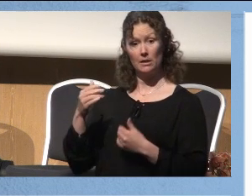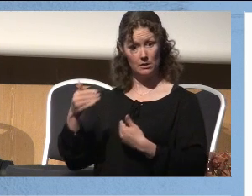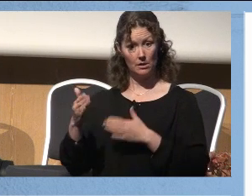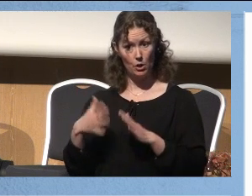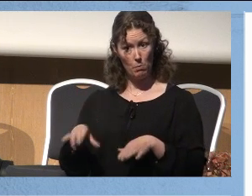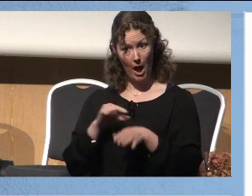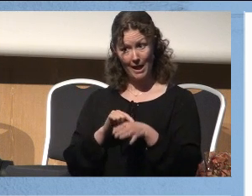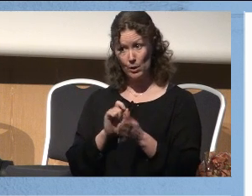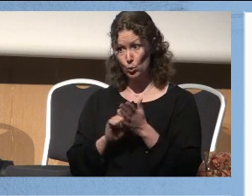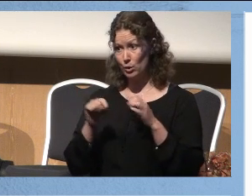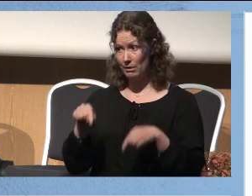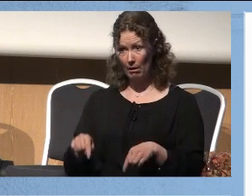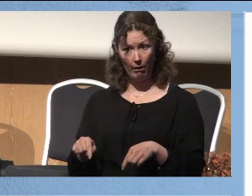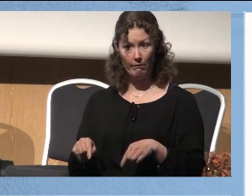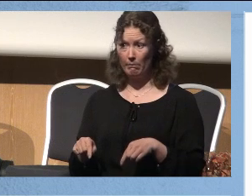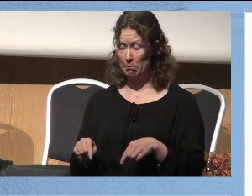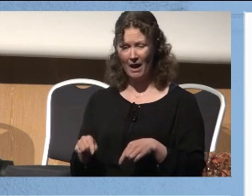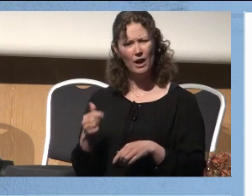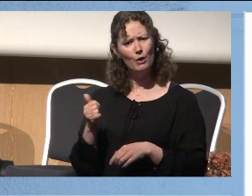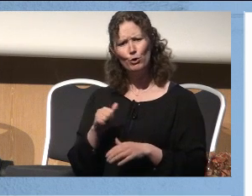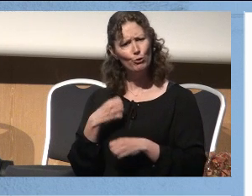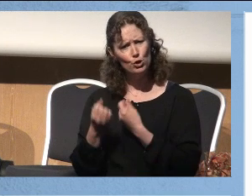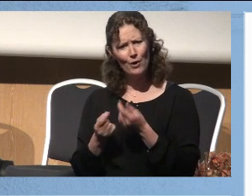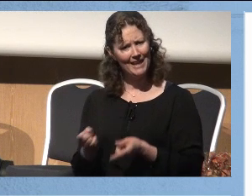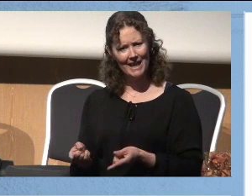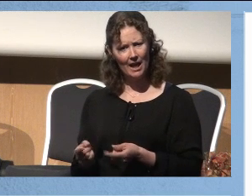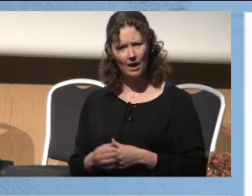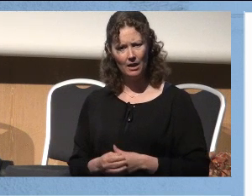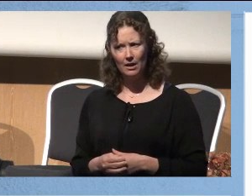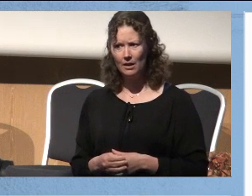legekontor i dag? Nei, ikke helt. Hvorfor gjør vi det ikke?